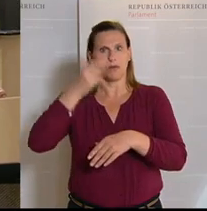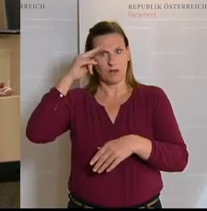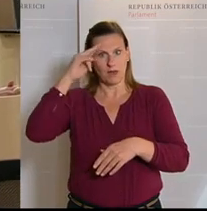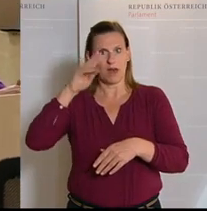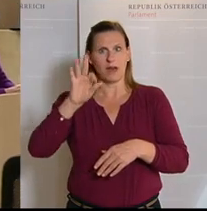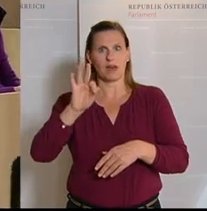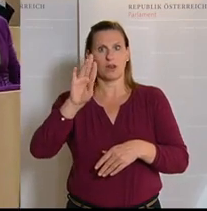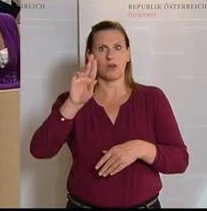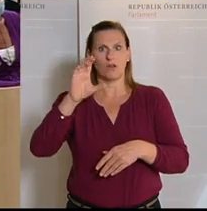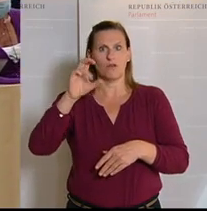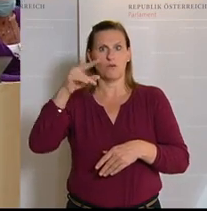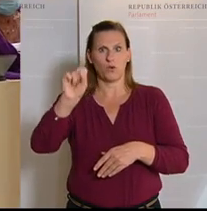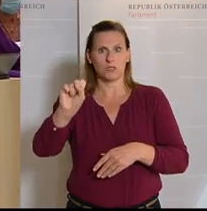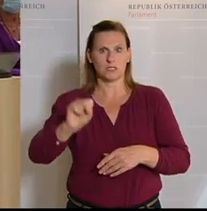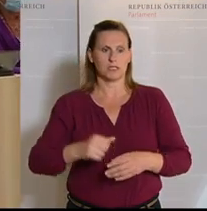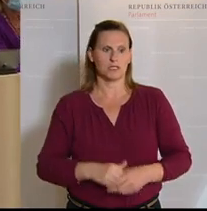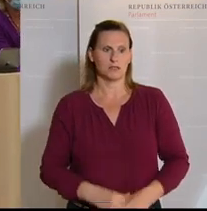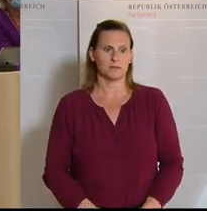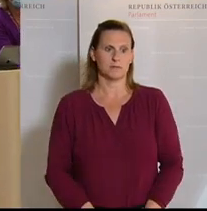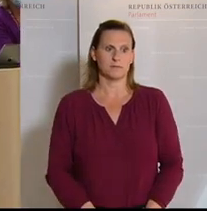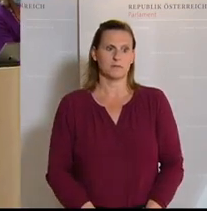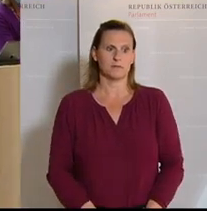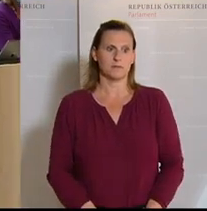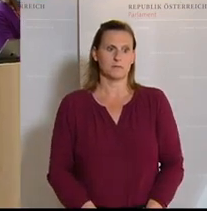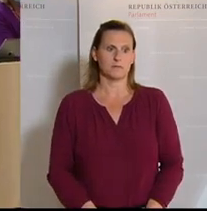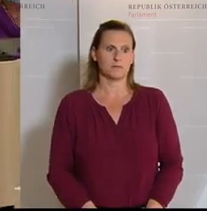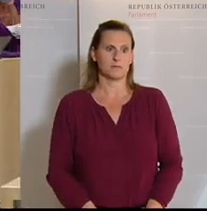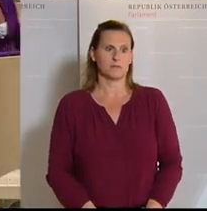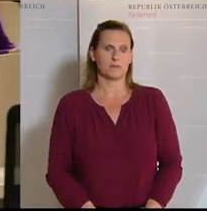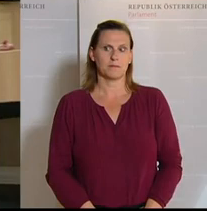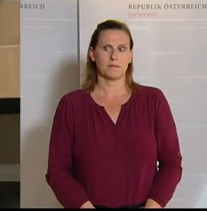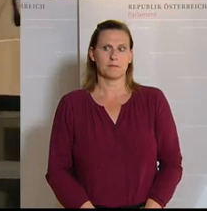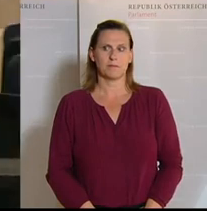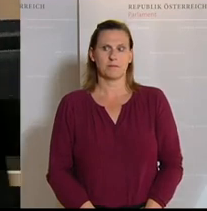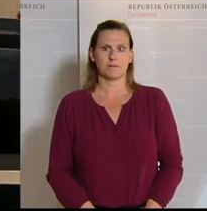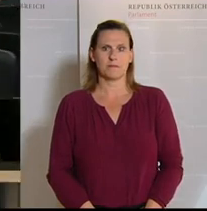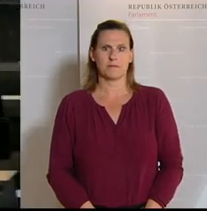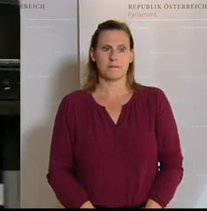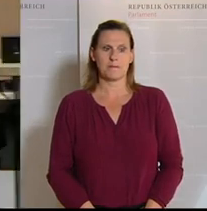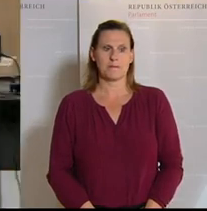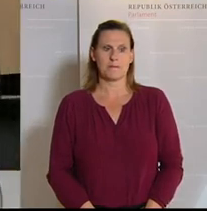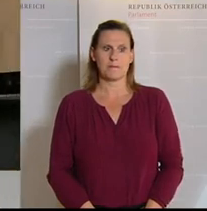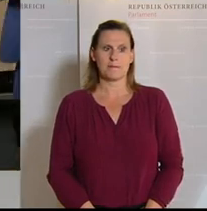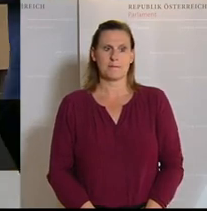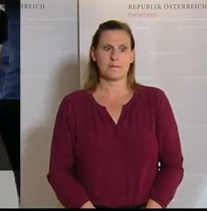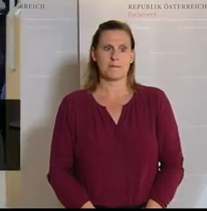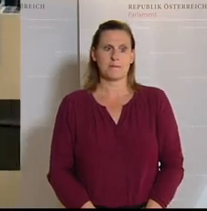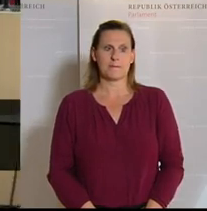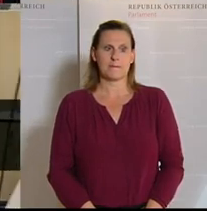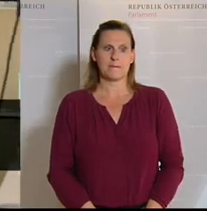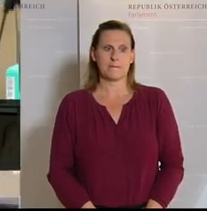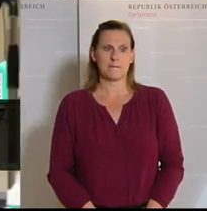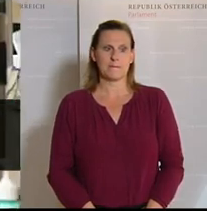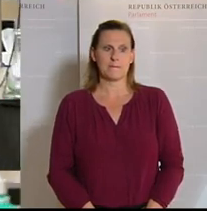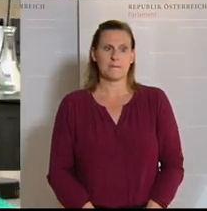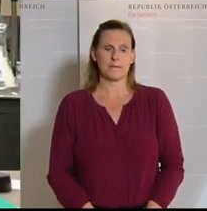Huber Fuchs, bitte. Auf ihn folgt der ehemalige Staatssekretär im Finanzministerium, Huber Fuchs von der FPÖ.